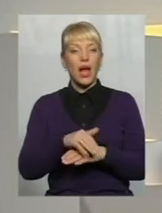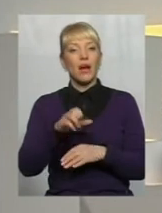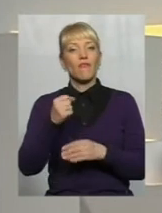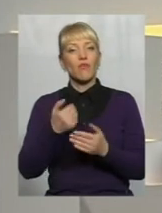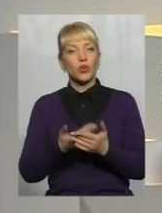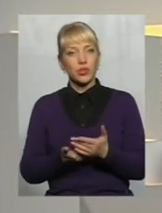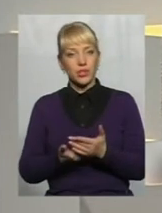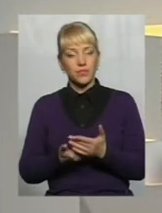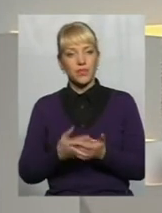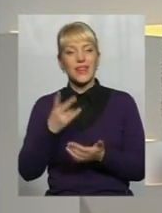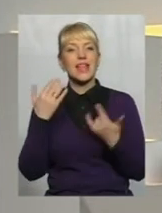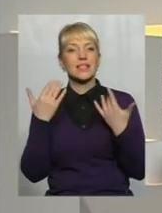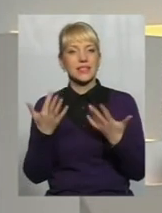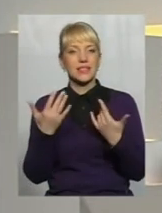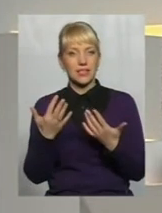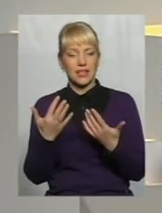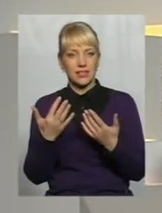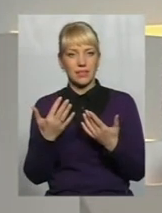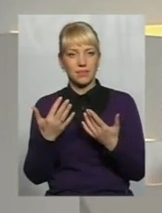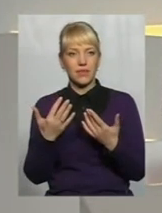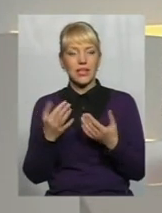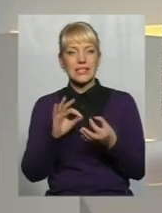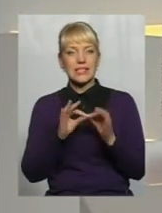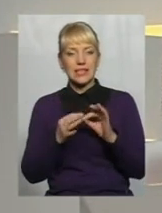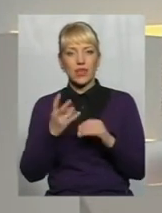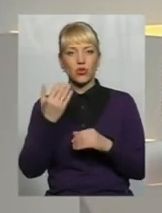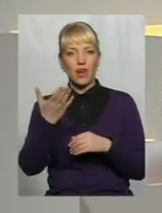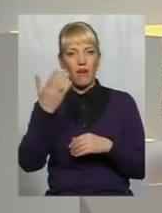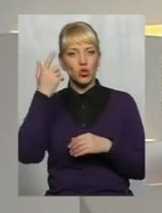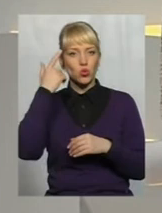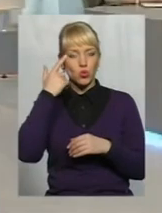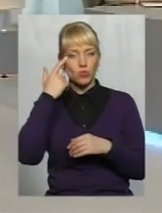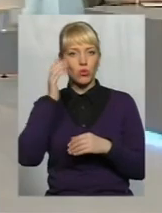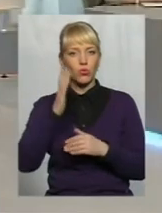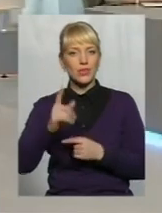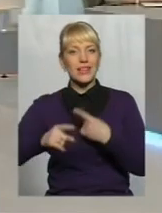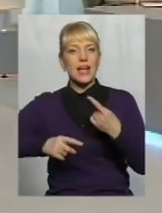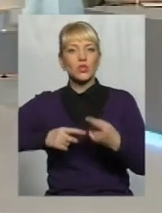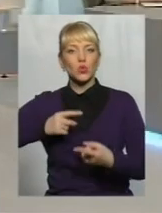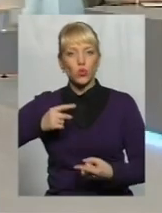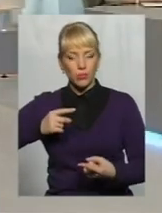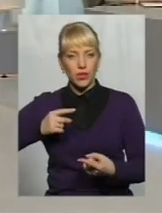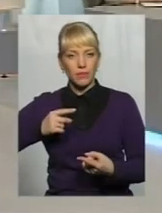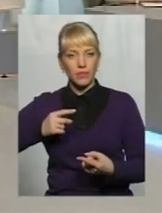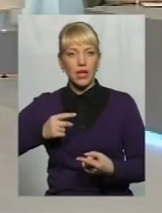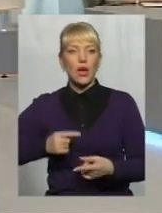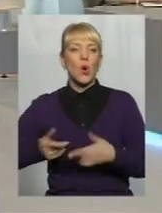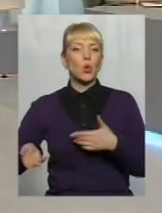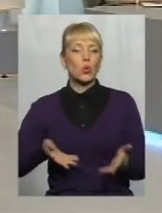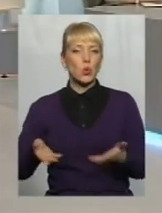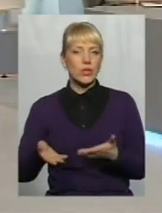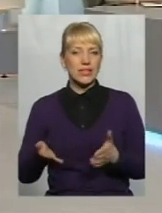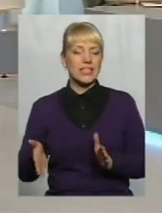наскільки складно, на вашу думку, буде наступним рухатися